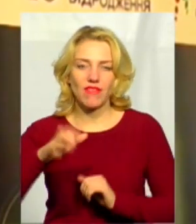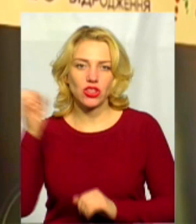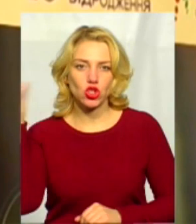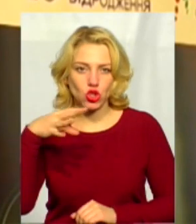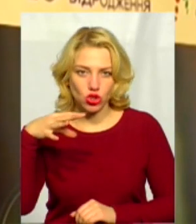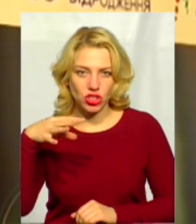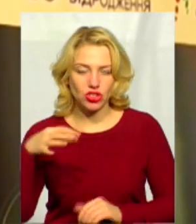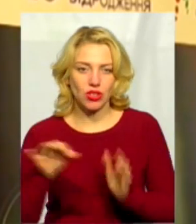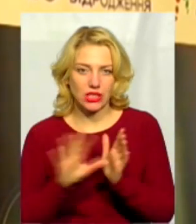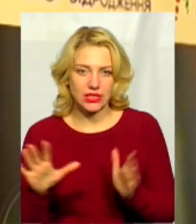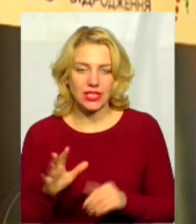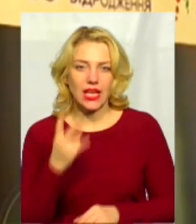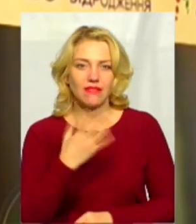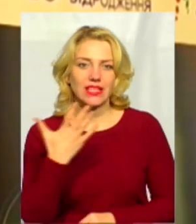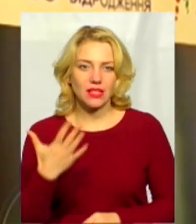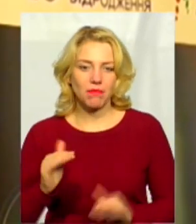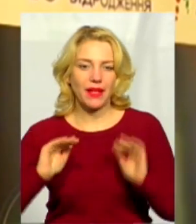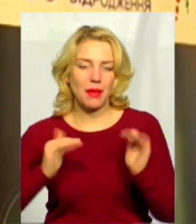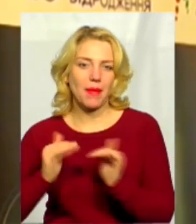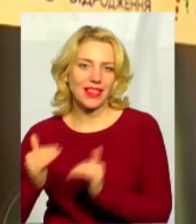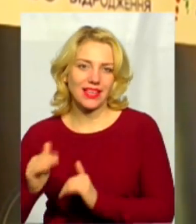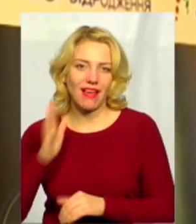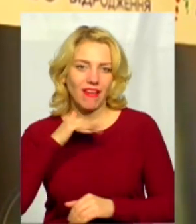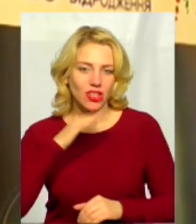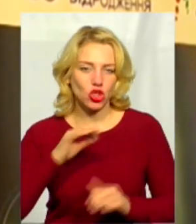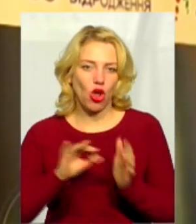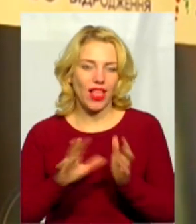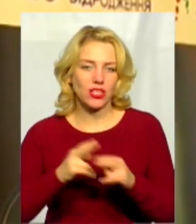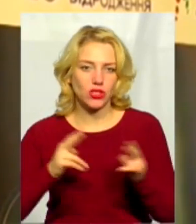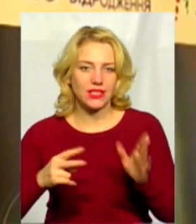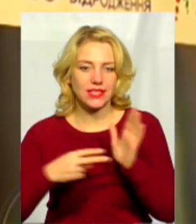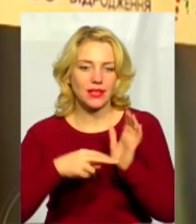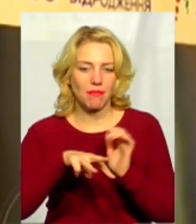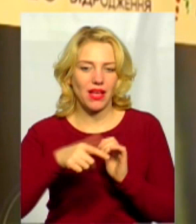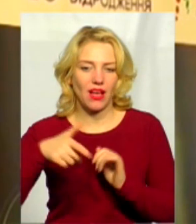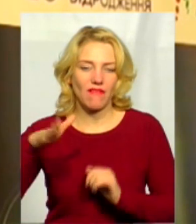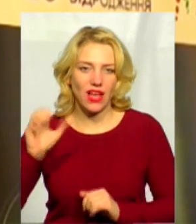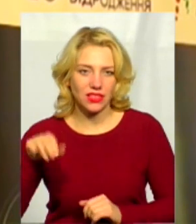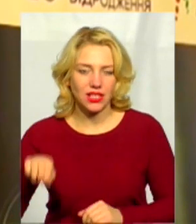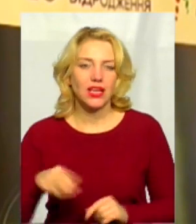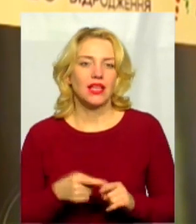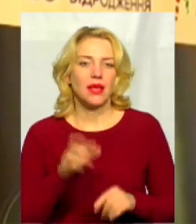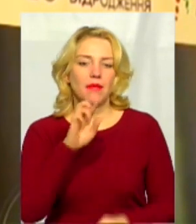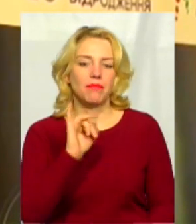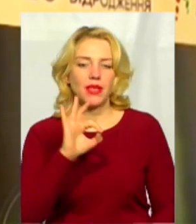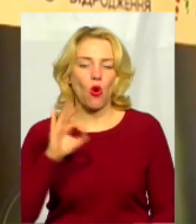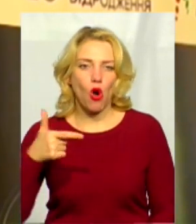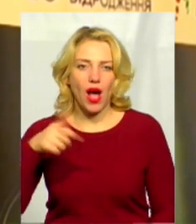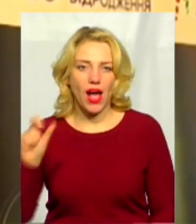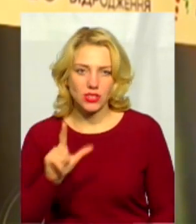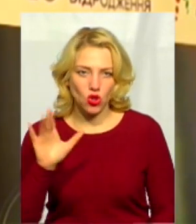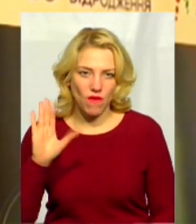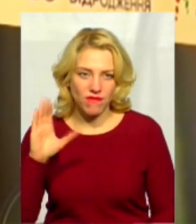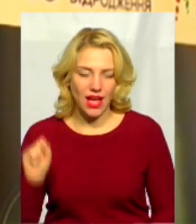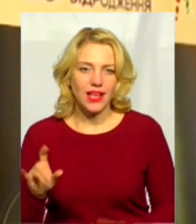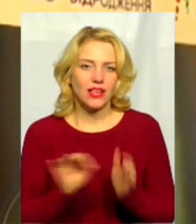малих гідроелектростанцій на 7 мегаватт, біогазові та генераційні